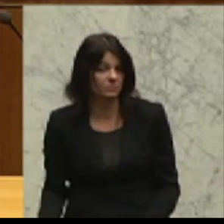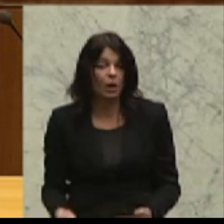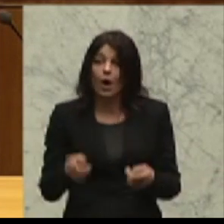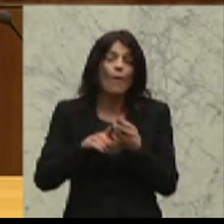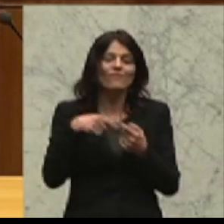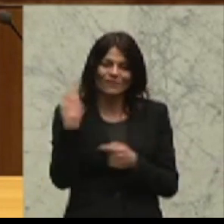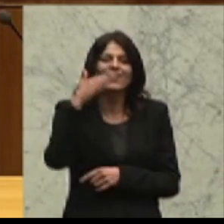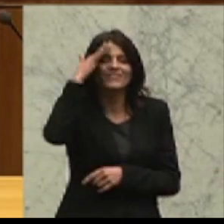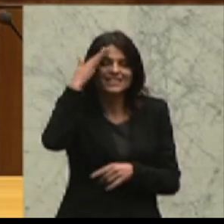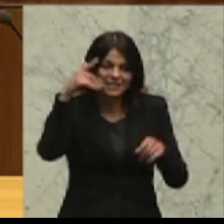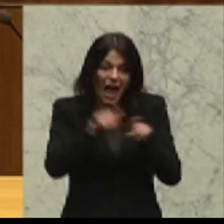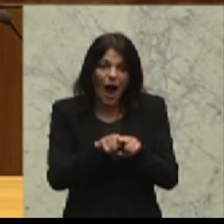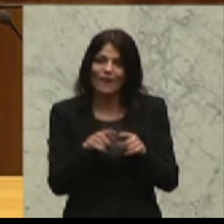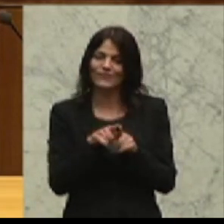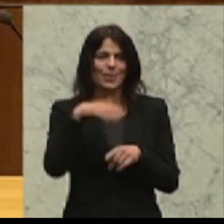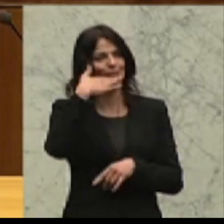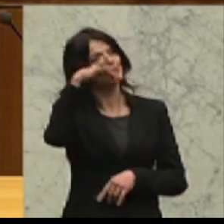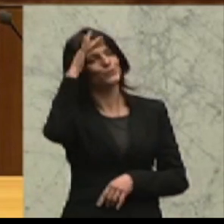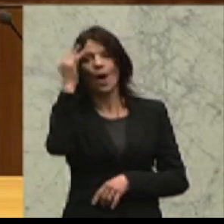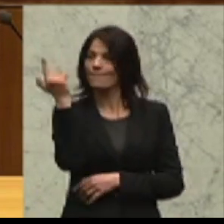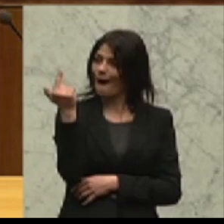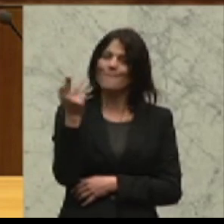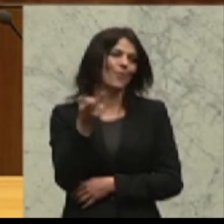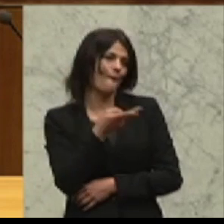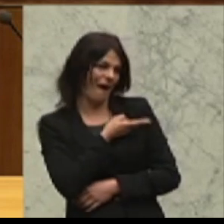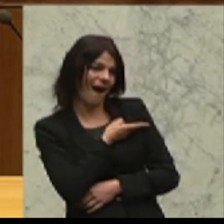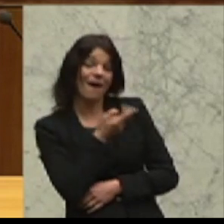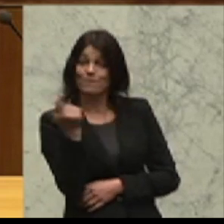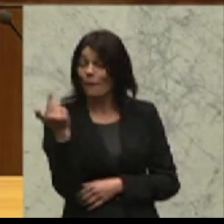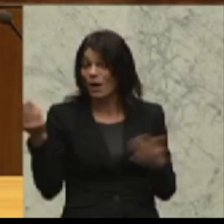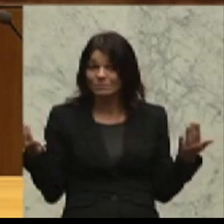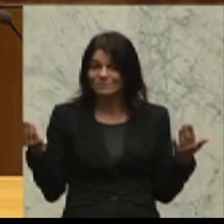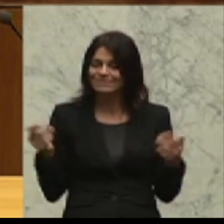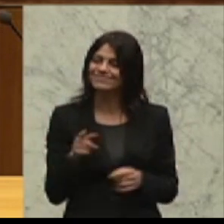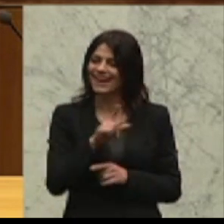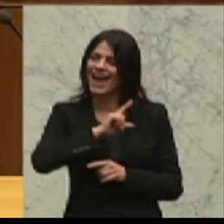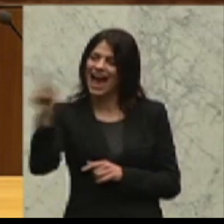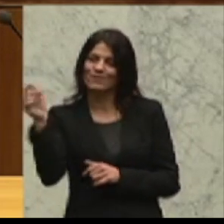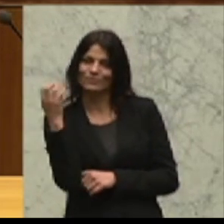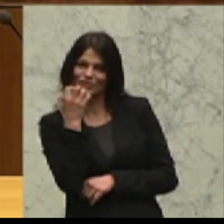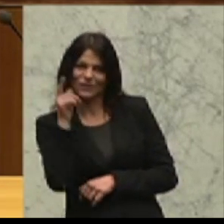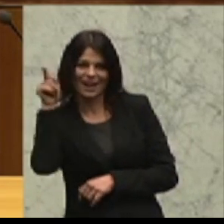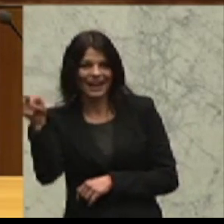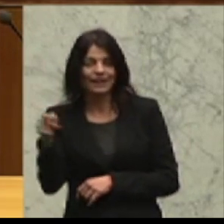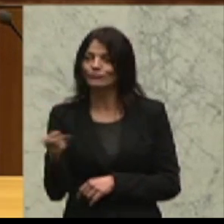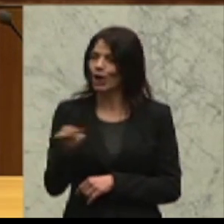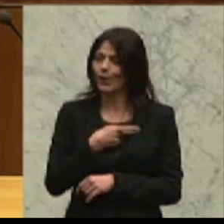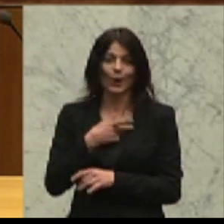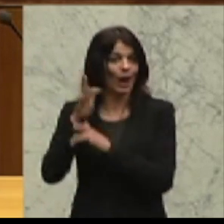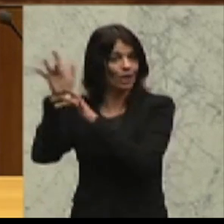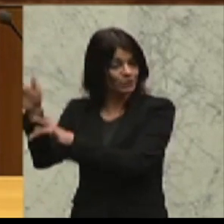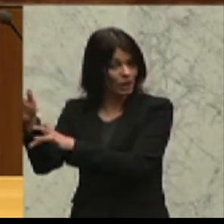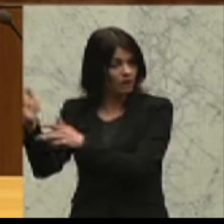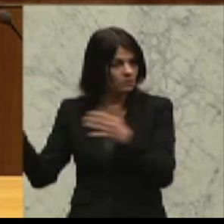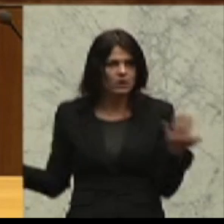auch wissen dann, wenn der Sommer kommt und der Urlaub kommt, sie nach Hause fahren, nach Tschetschenien, um dort ihren Urlaub zu verbringen, also überhaupt